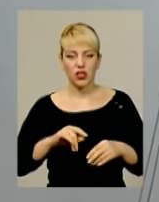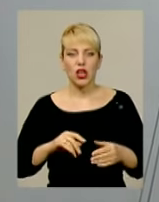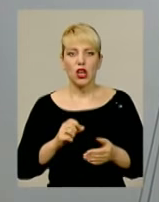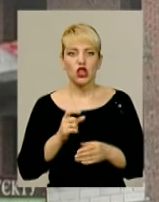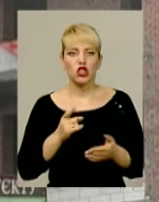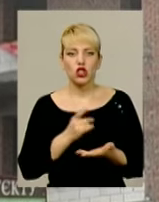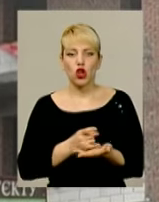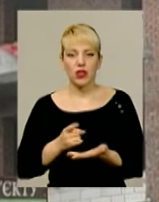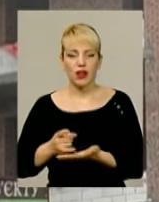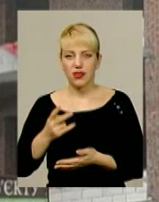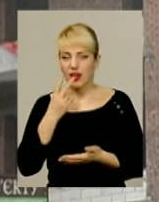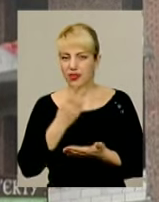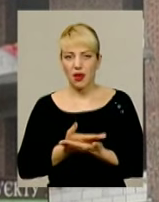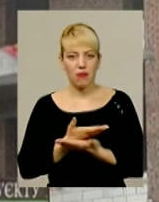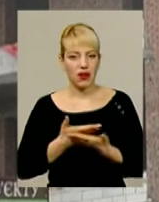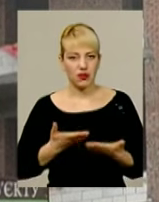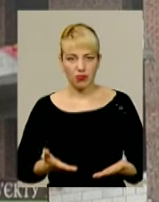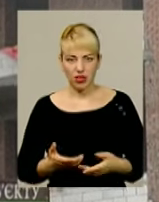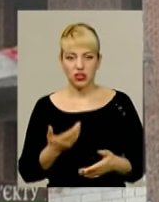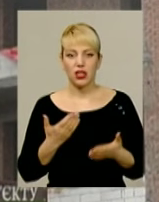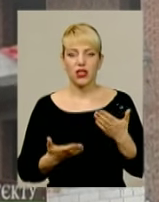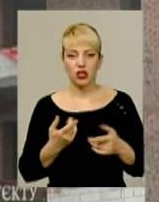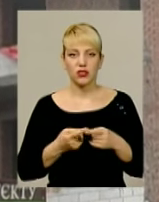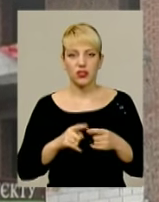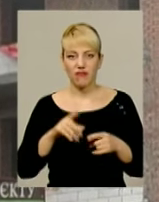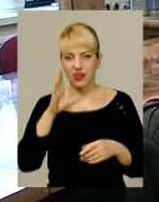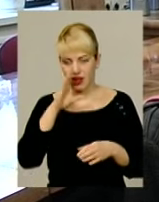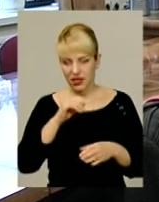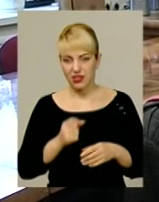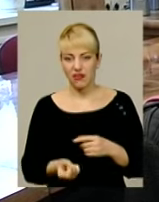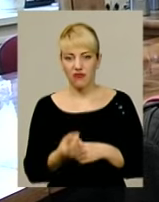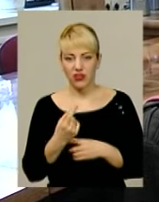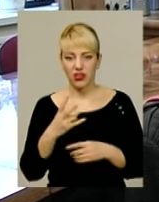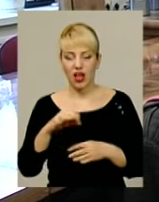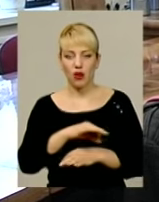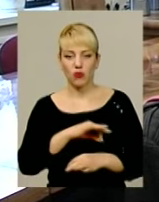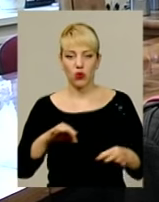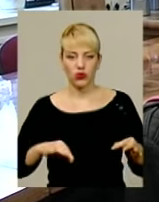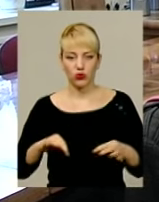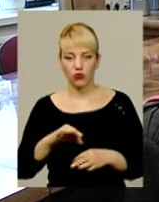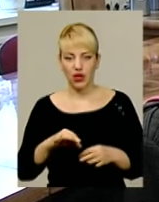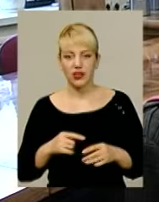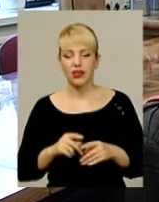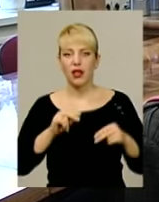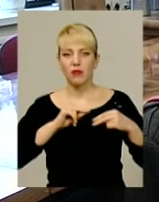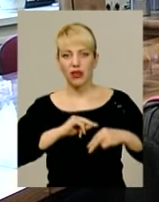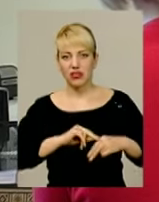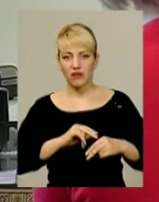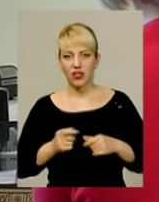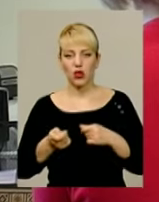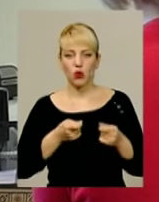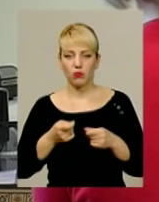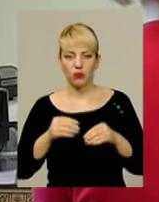не передбачена, кажуть фархбудінспекції. Якщо це вдається виявити, на проєктувальника чи підрядника працівники управління